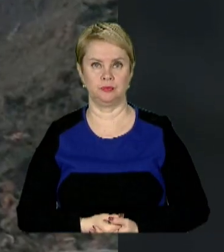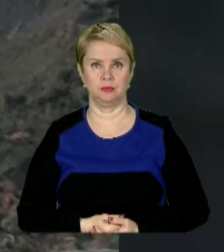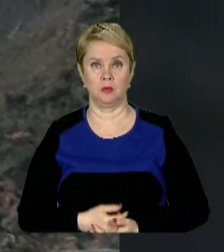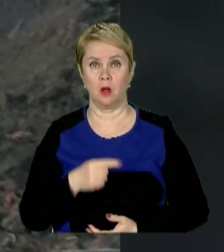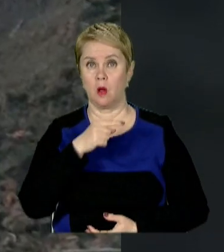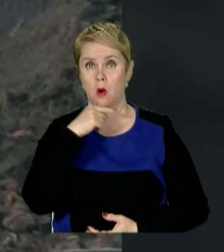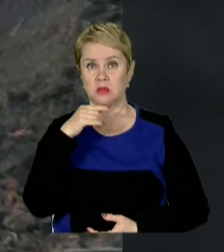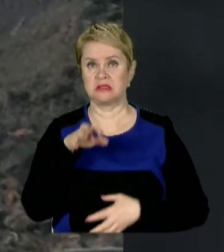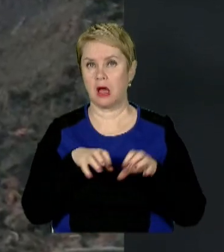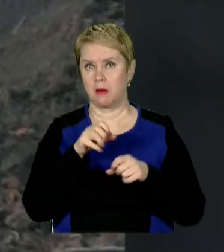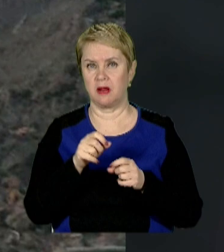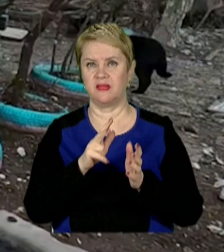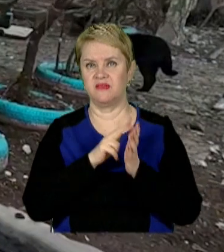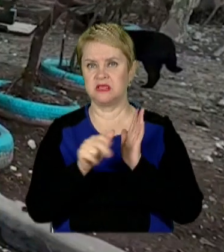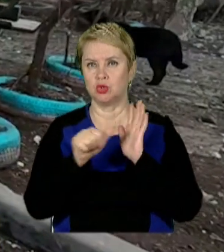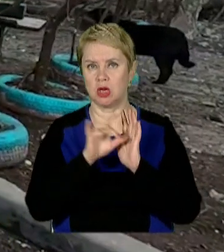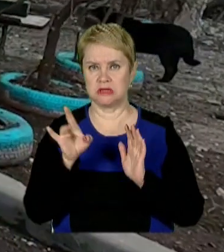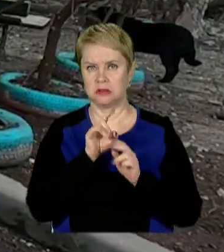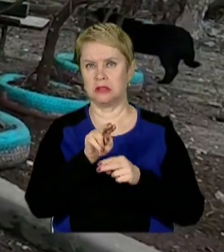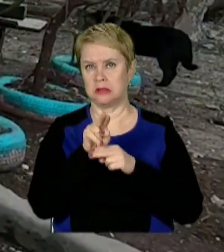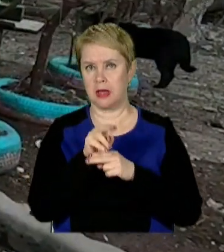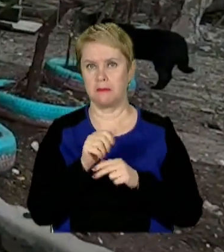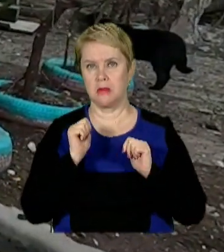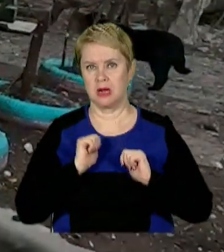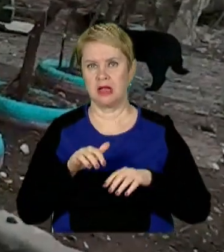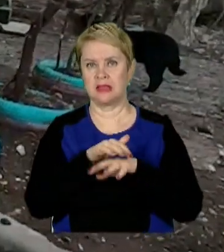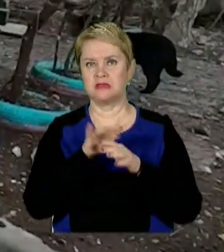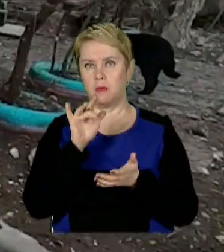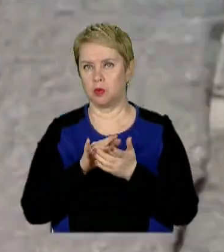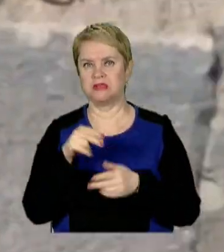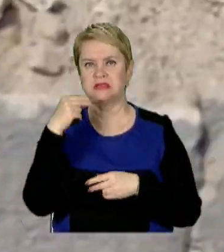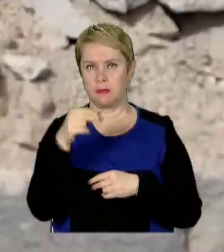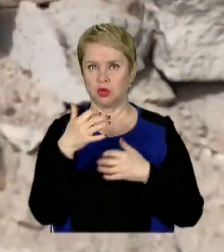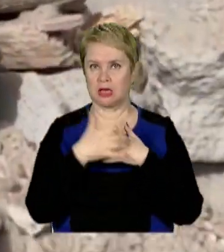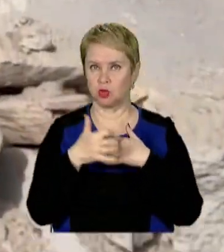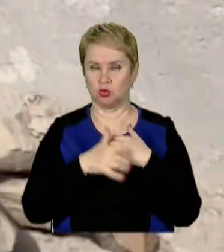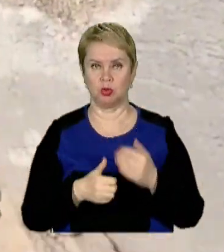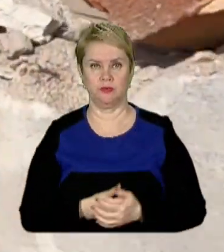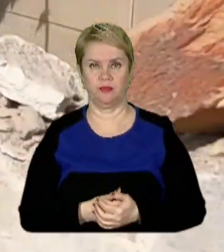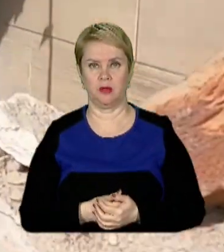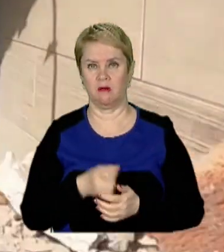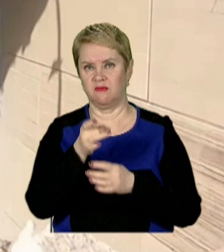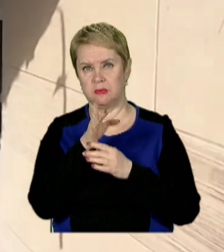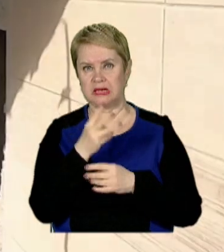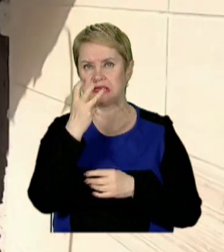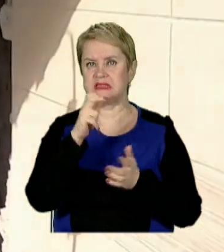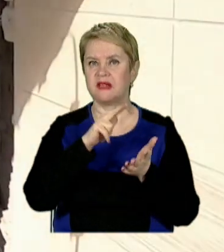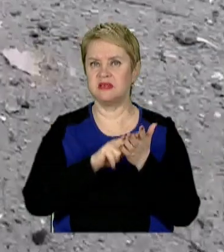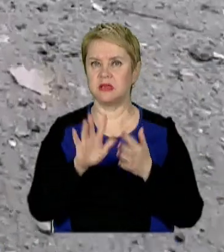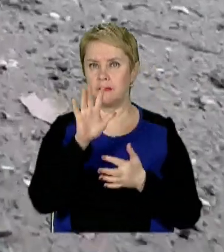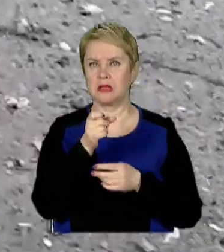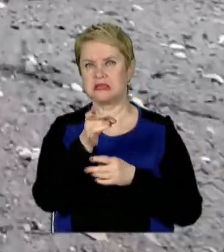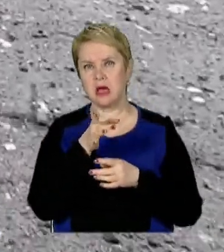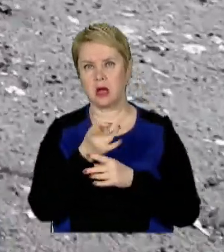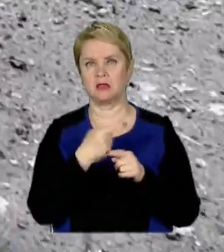Російські загарбники 86 разів атакували мирні населені пункти Запоріжжя та Херсонщини. Випустили 385